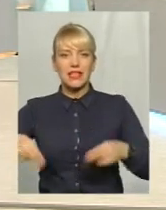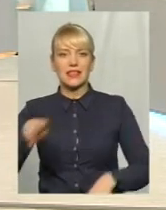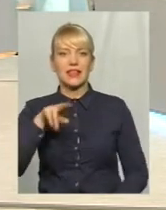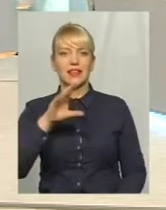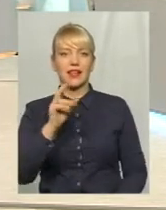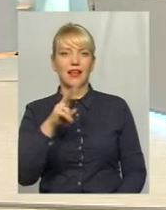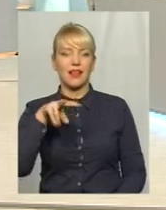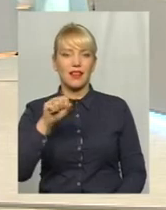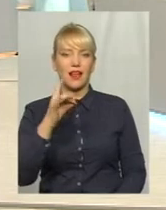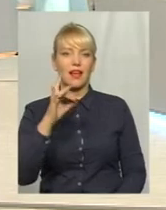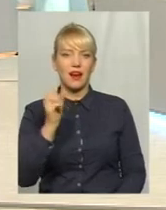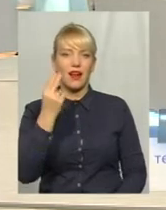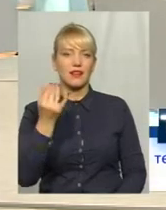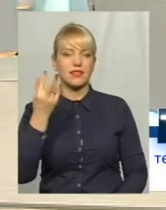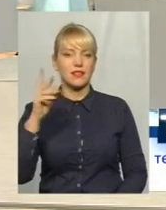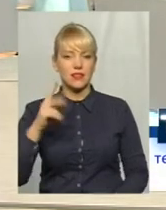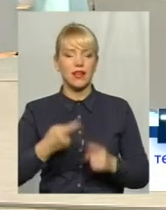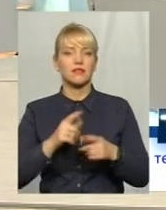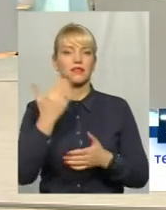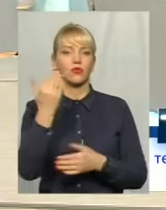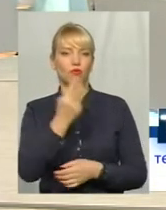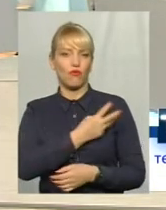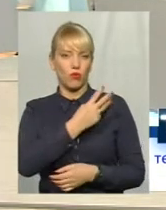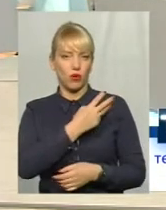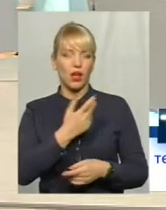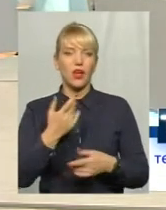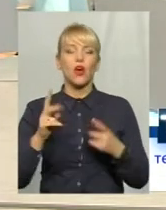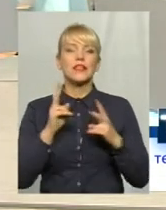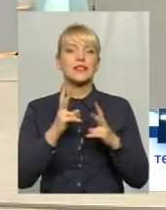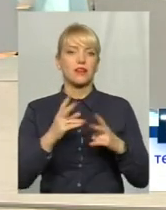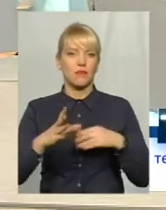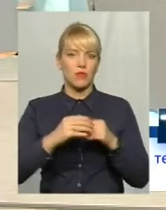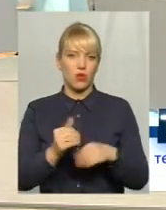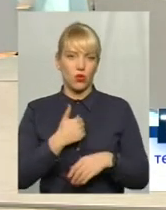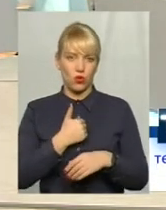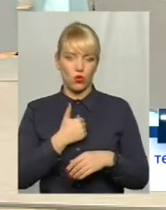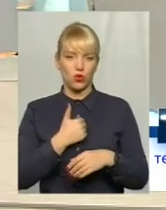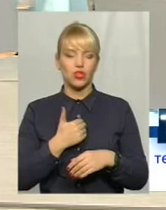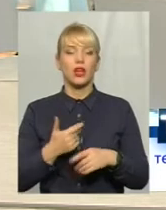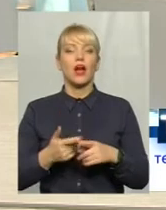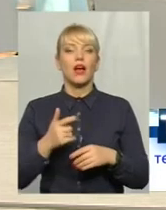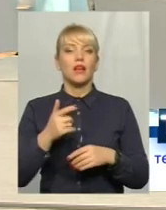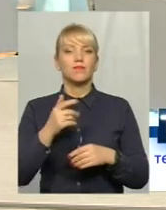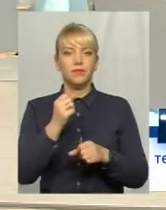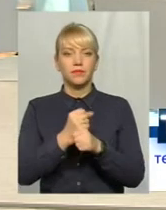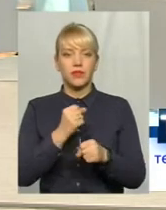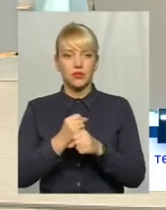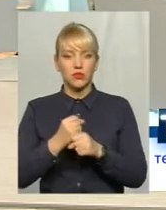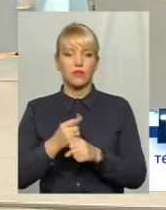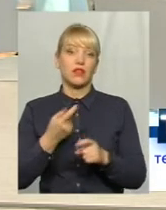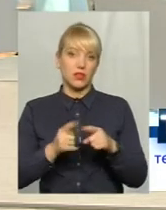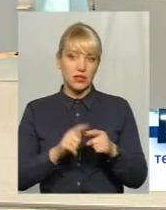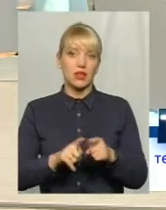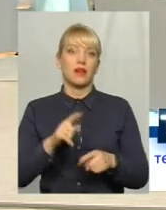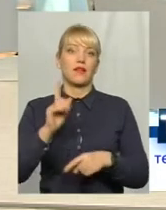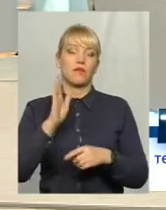волю, що він хоче обслуговуватись в такого от лікаря. Тобто, для тих, хто цікавиться, коли це буде, це почнеться з 1 квітня.